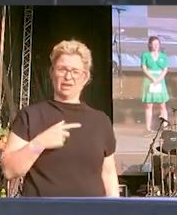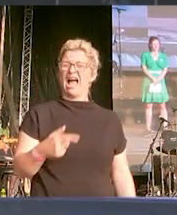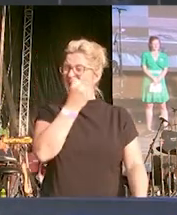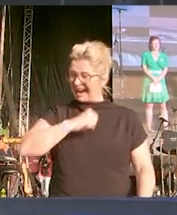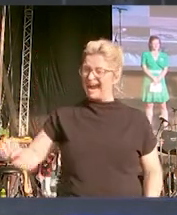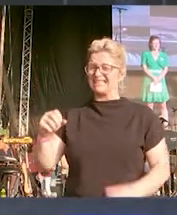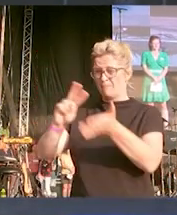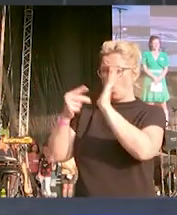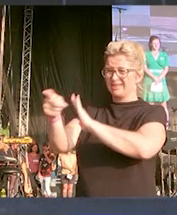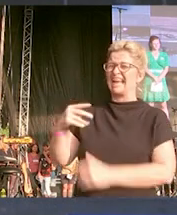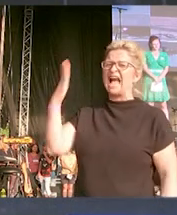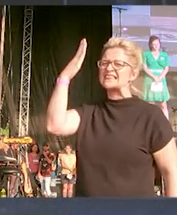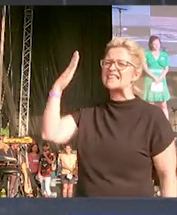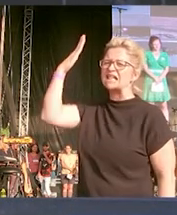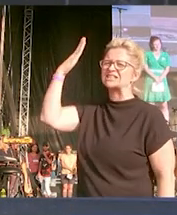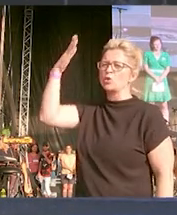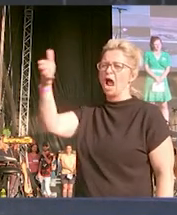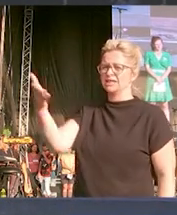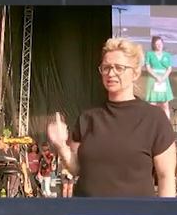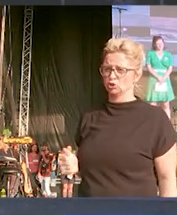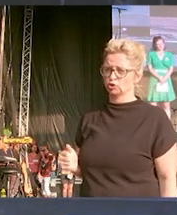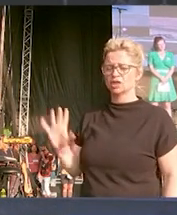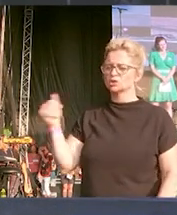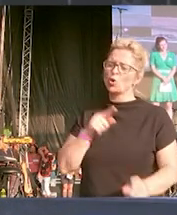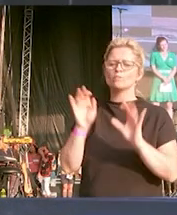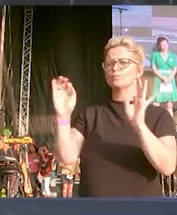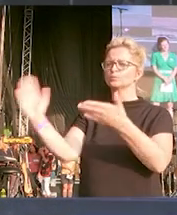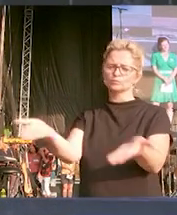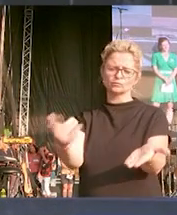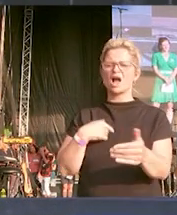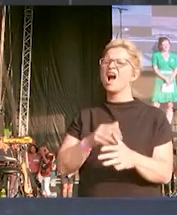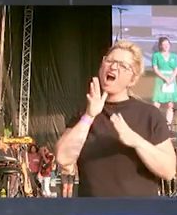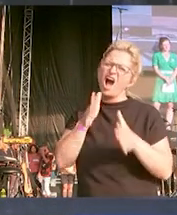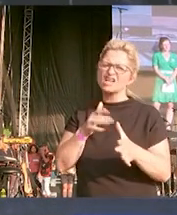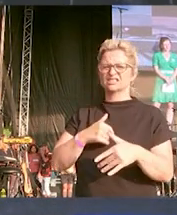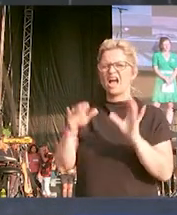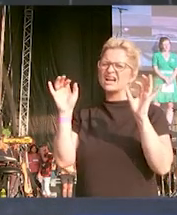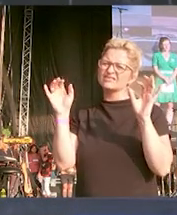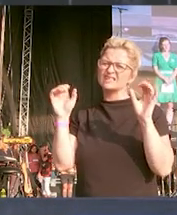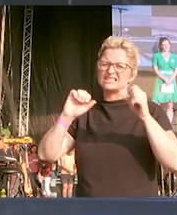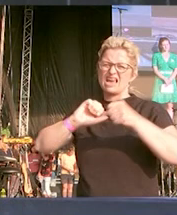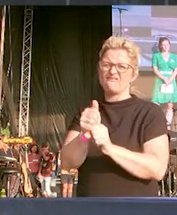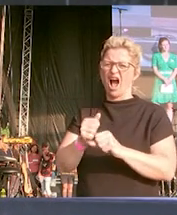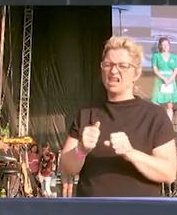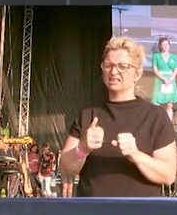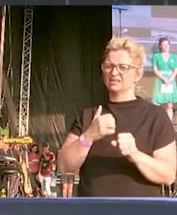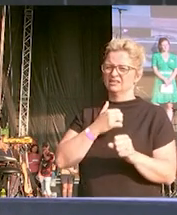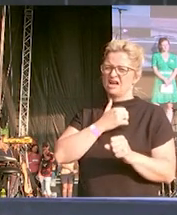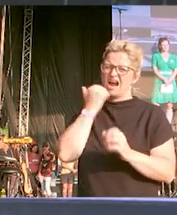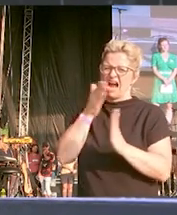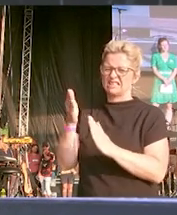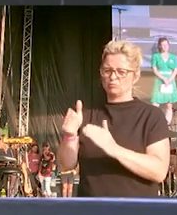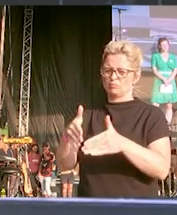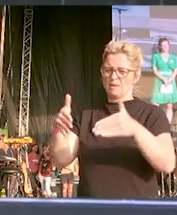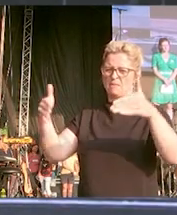rechte Politik allzu eilfertig serviert, Hass, Gewalt und Rassismus erzeugt und bereits